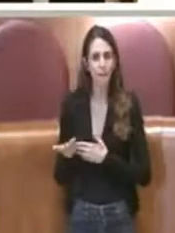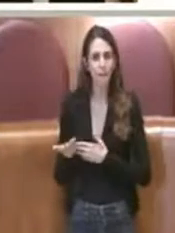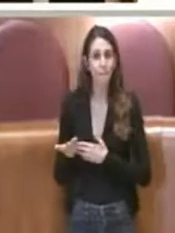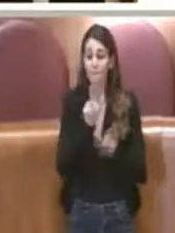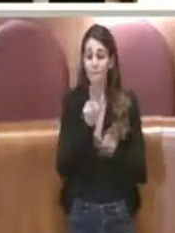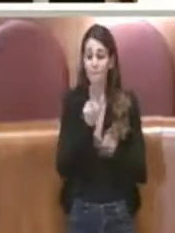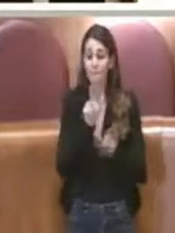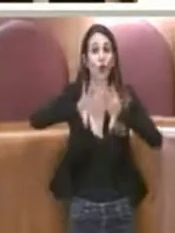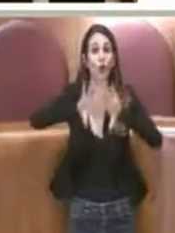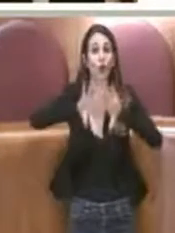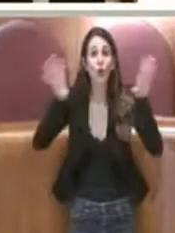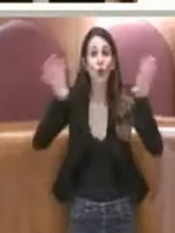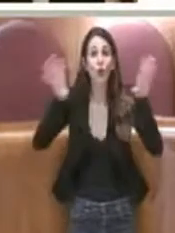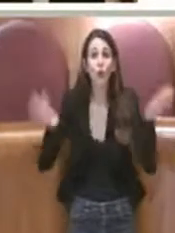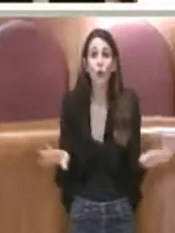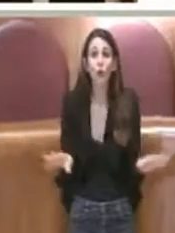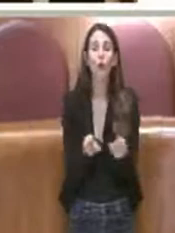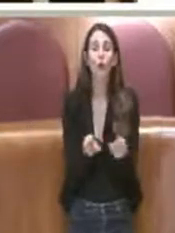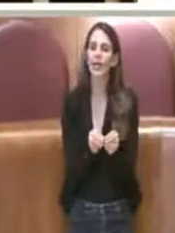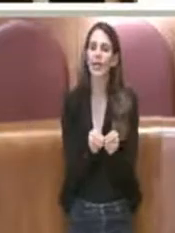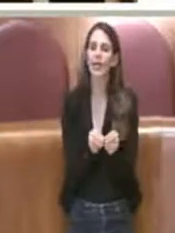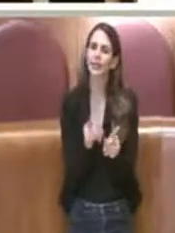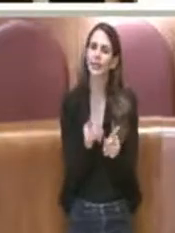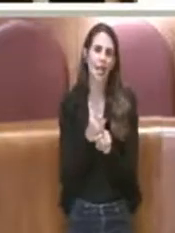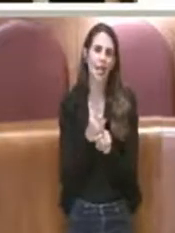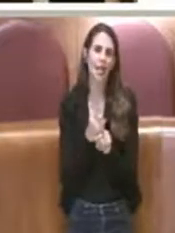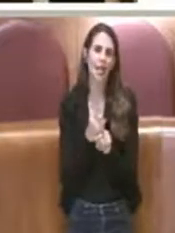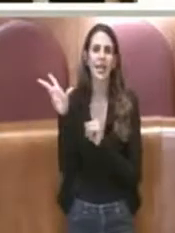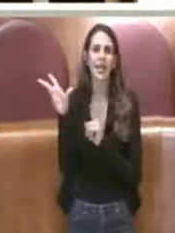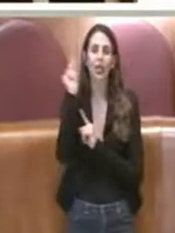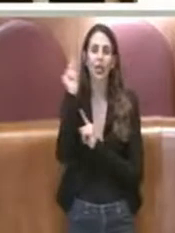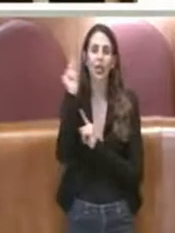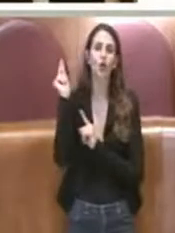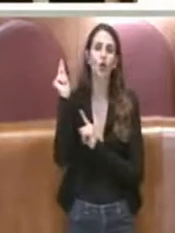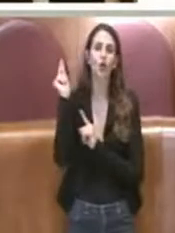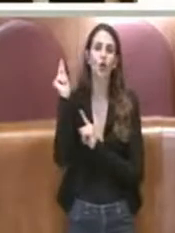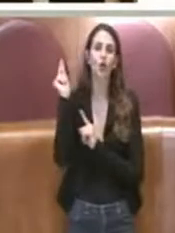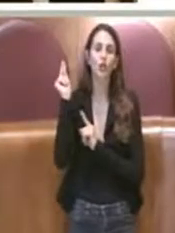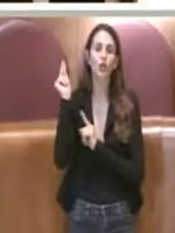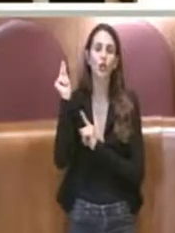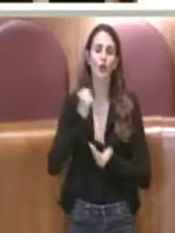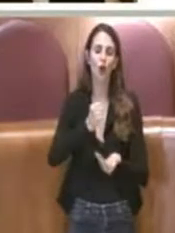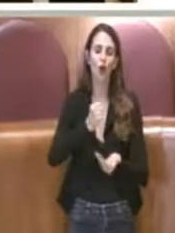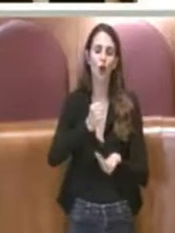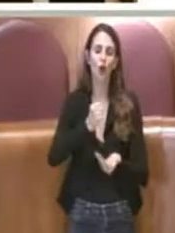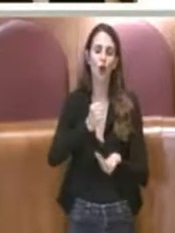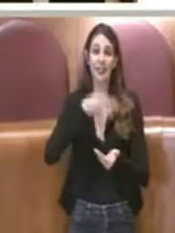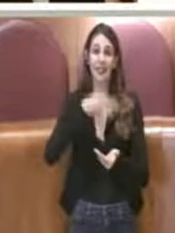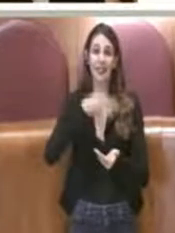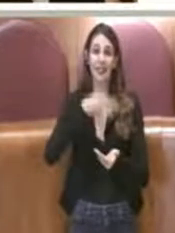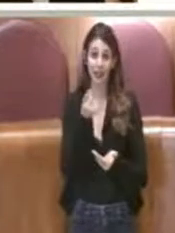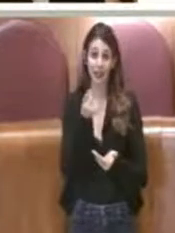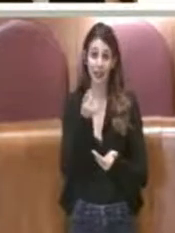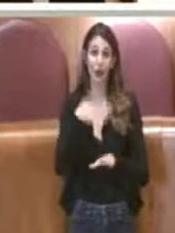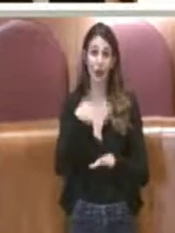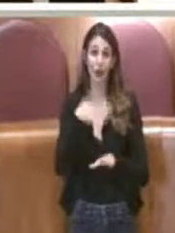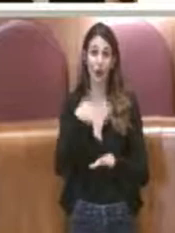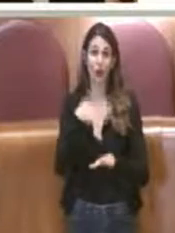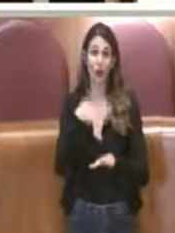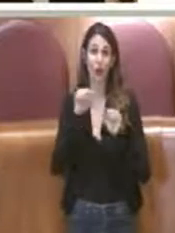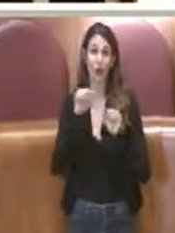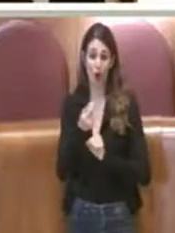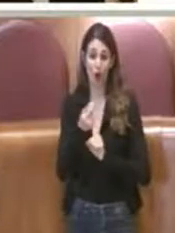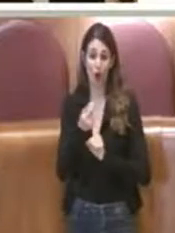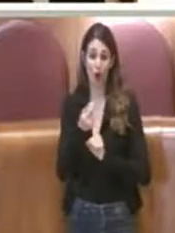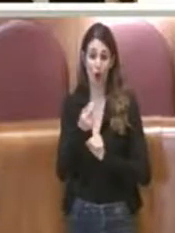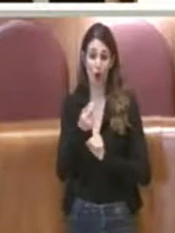persone oggi possano godere del riconoscimento di quelli che sono i fondi, quindi denaro che gli